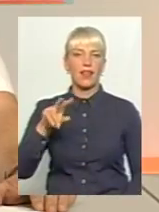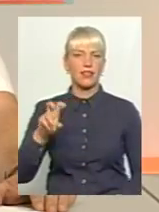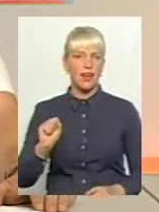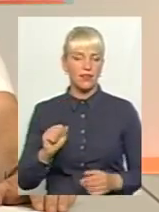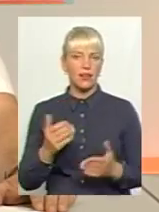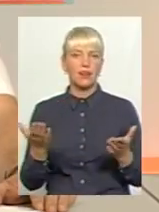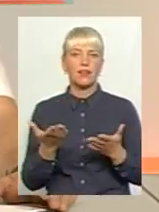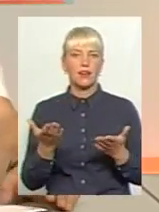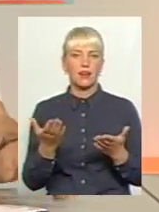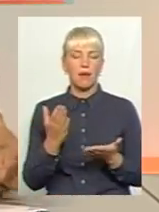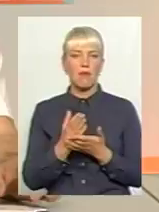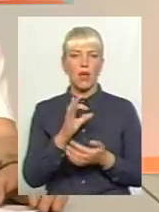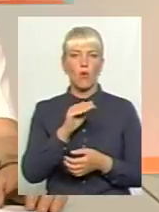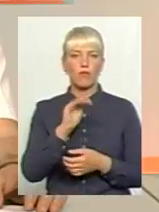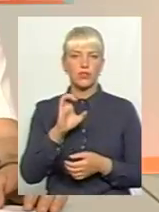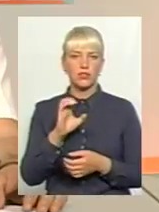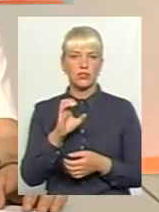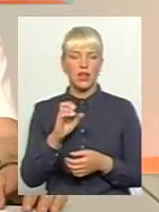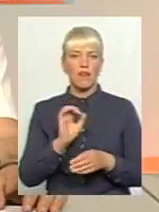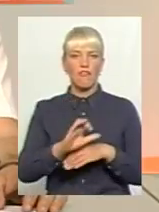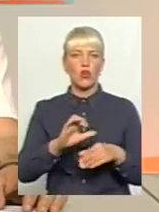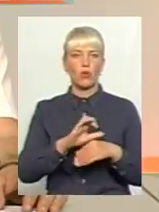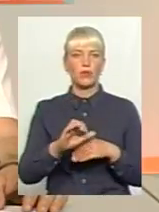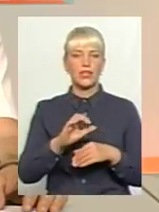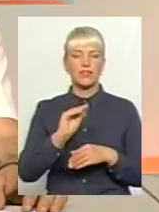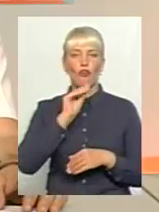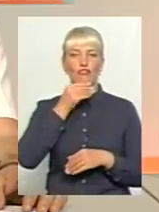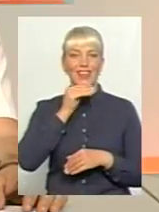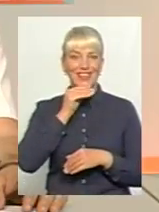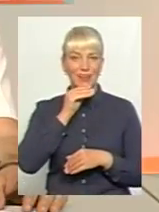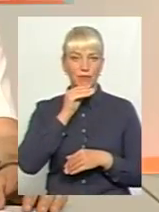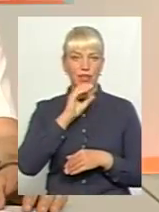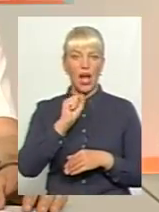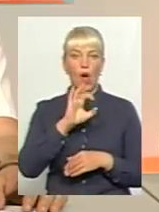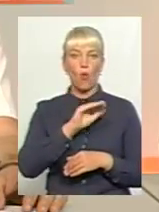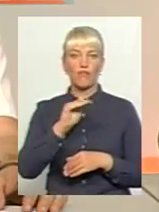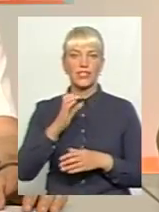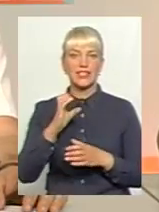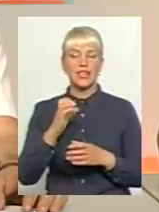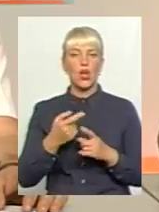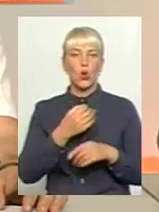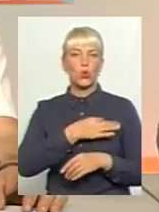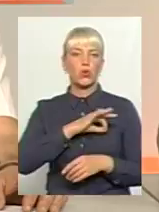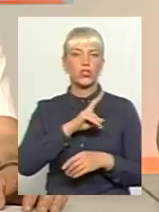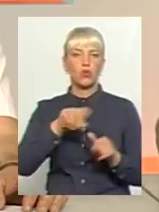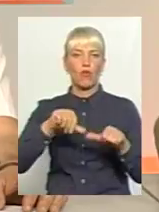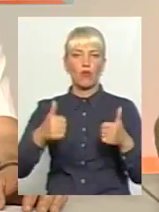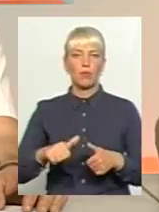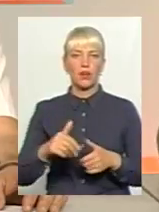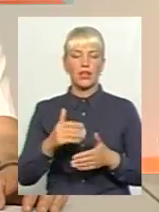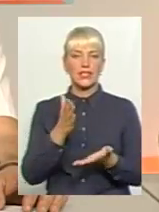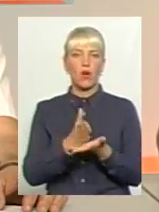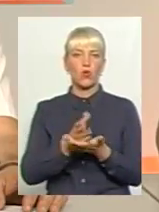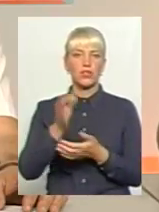яка має офіс, ну, виробництво в Єгипті, а офіс, який, типо, юридично це оформляє, знаходиться в